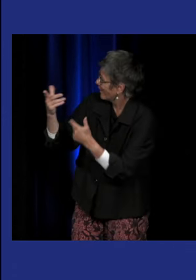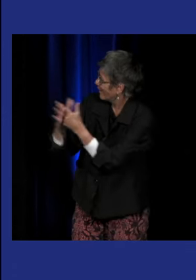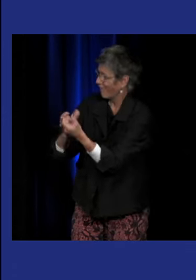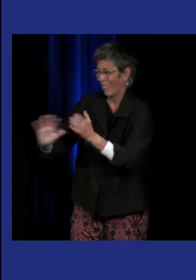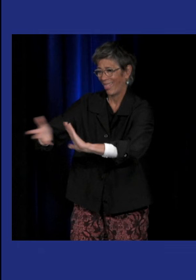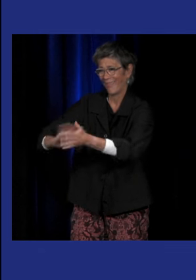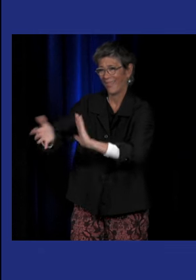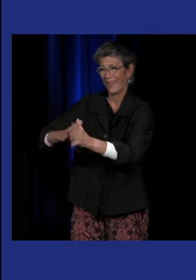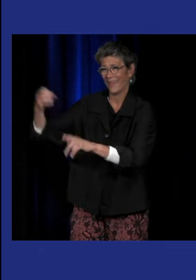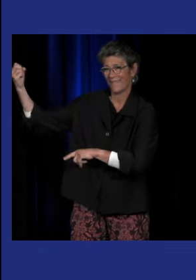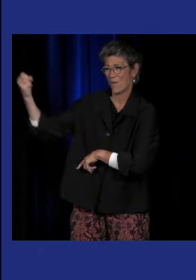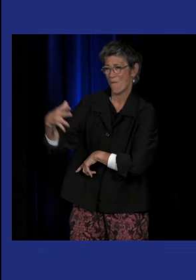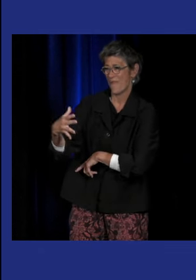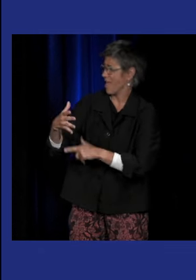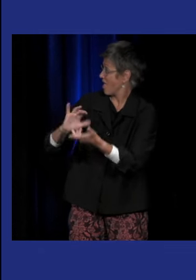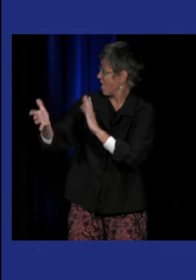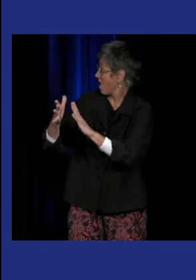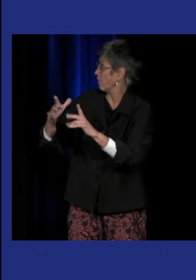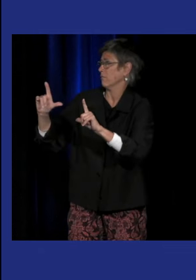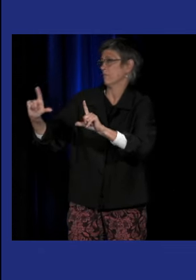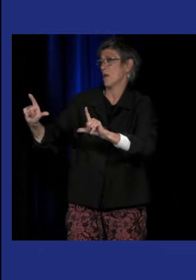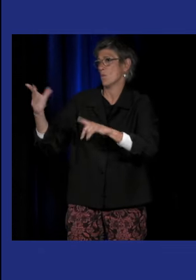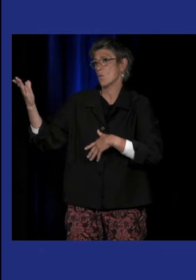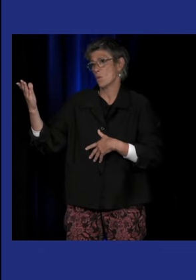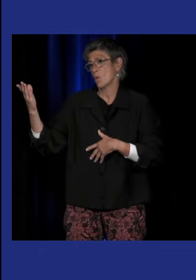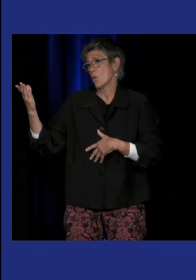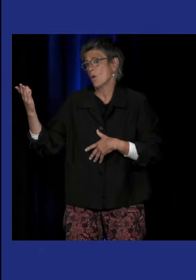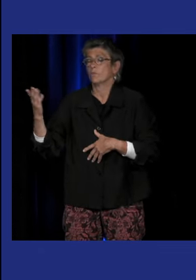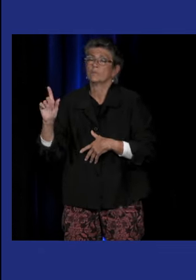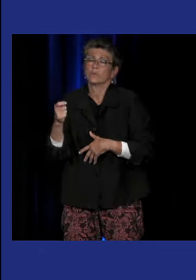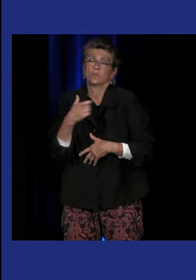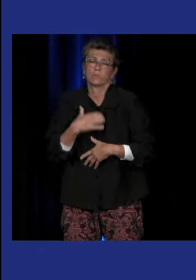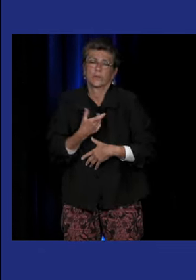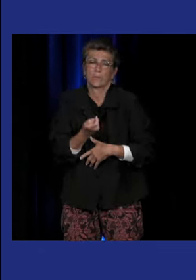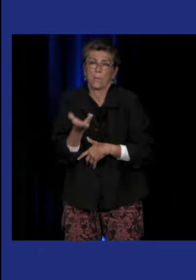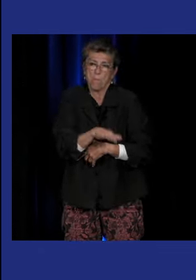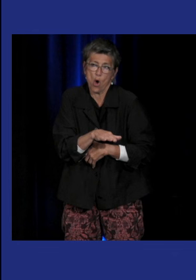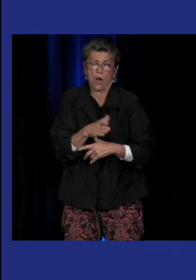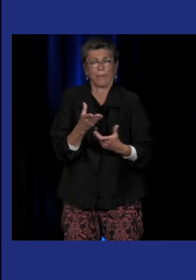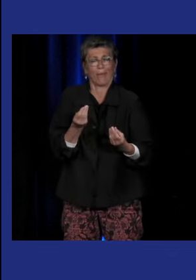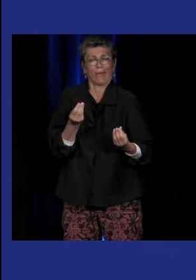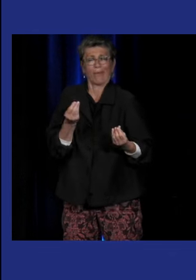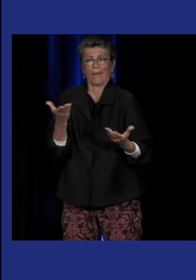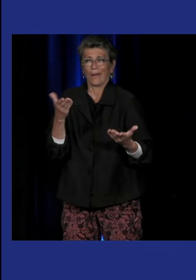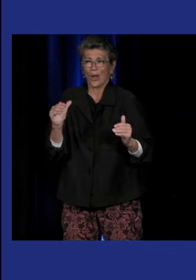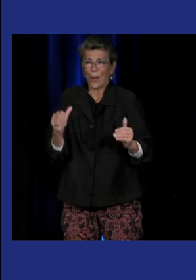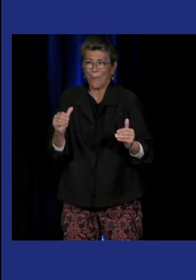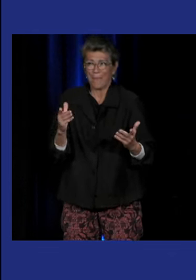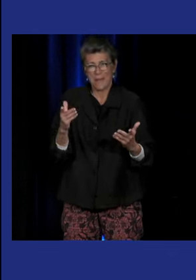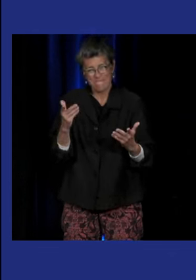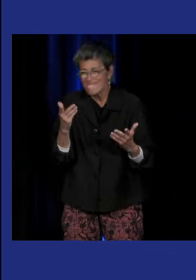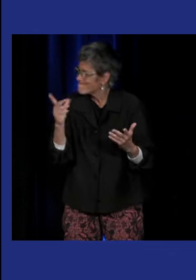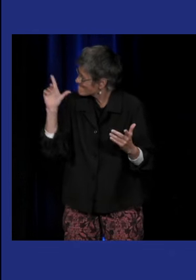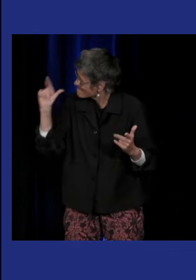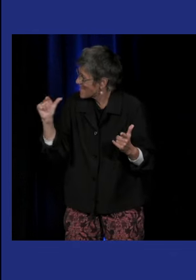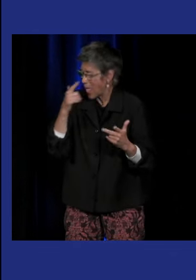Ce tableau, qui est bien évidemment après la mort de l'abbé de l'épée, mais qui ont déjà la lutte